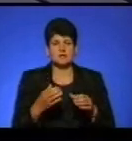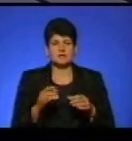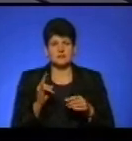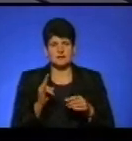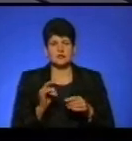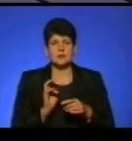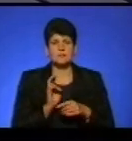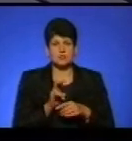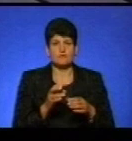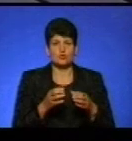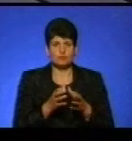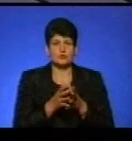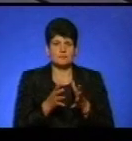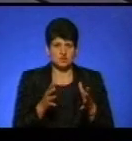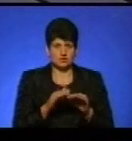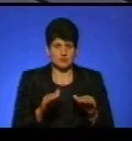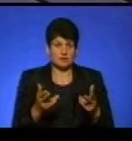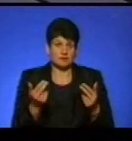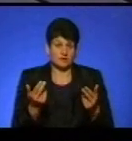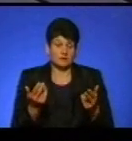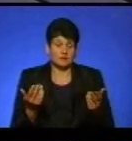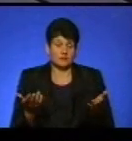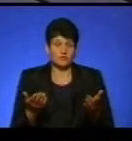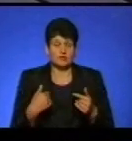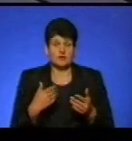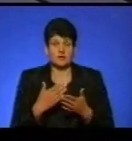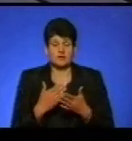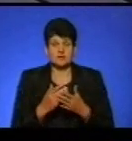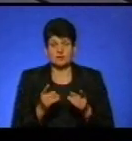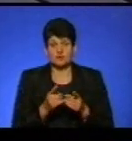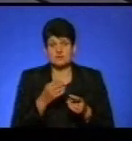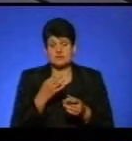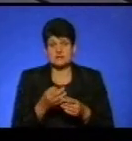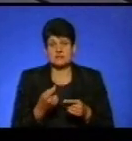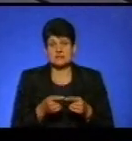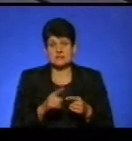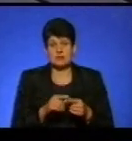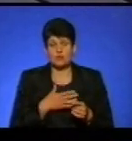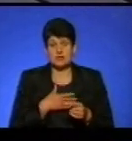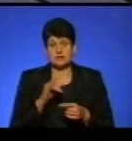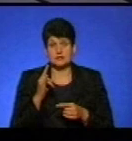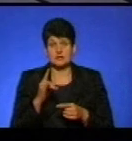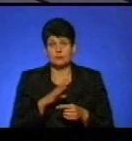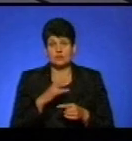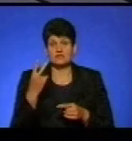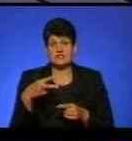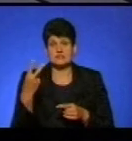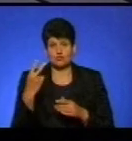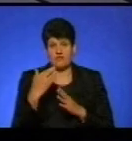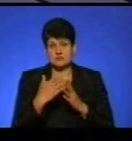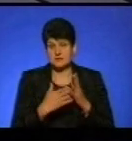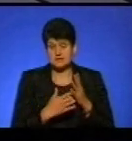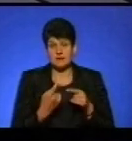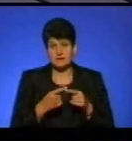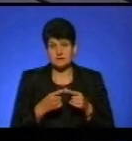забагато дітей. Ну так, вона є, якщо коротко сказати, це моя дитина була 22-га в списку, якщо не помиляюсь,